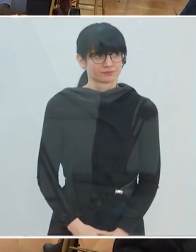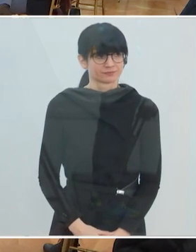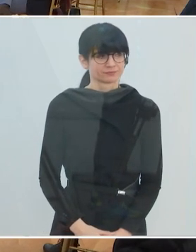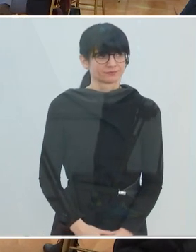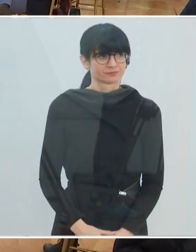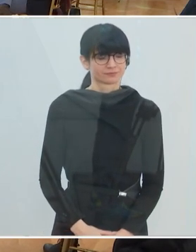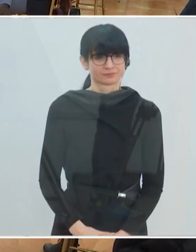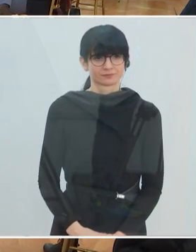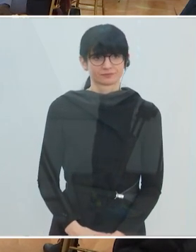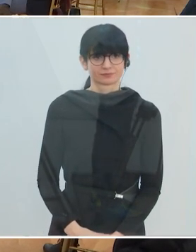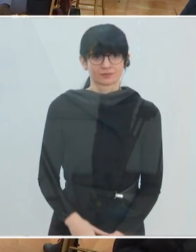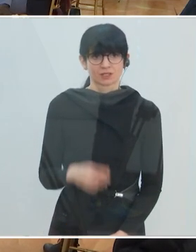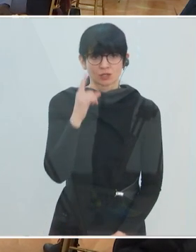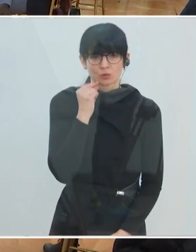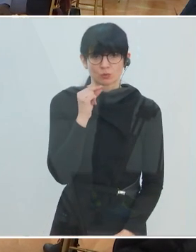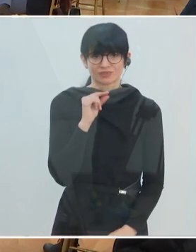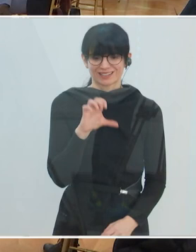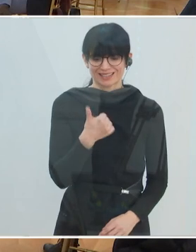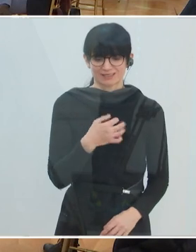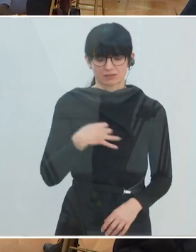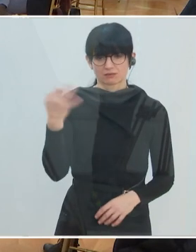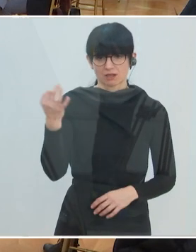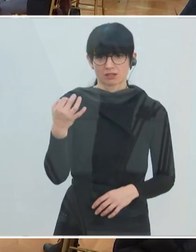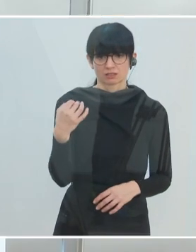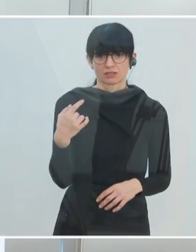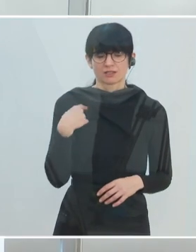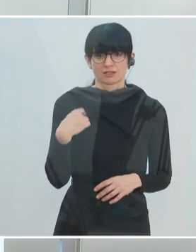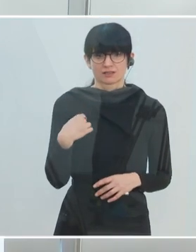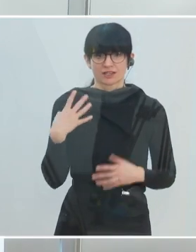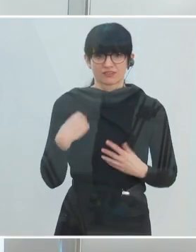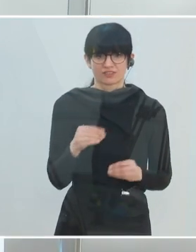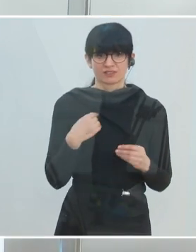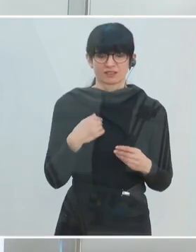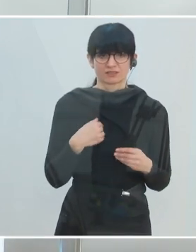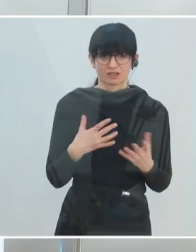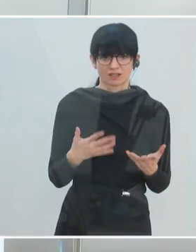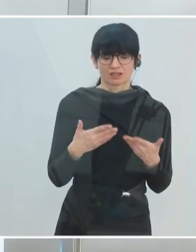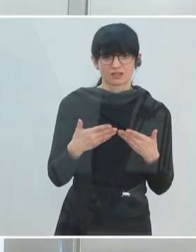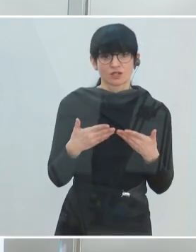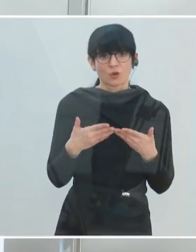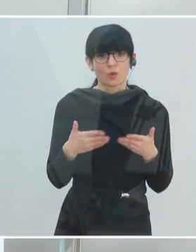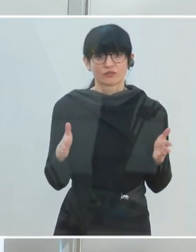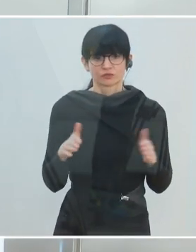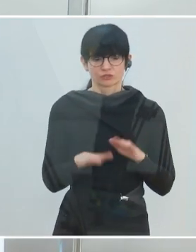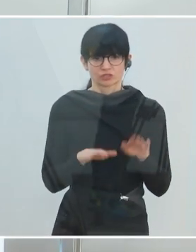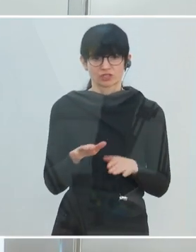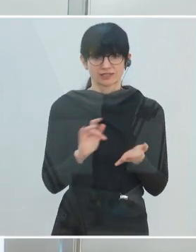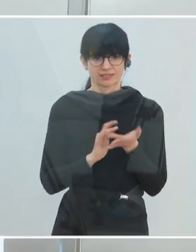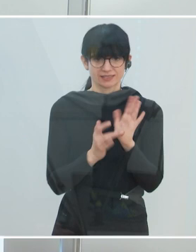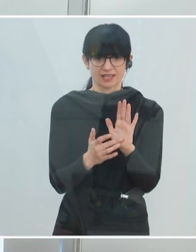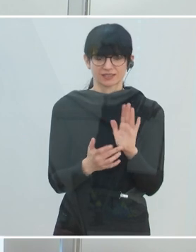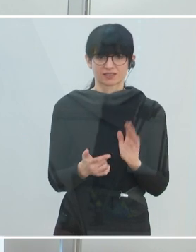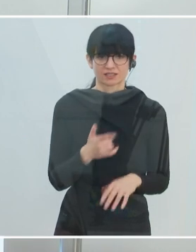Dann tue ich weiter. Montag der erste Tag, wo wieder einmal die Würfel fallen für die nächsten Wochen. Bekannte Aufstellung,